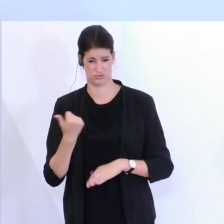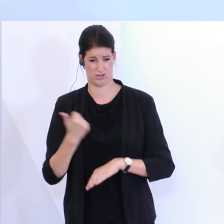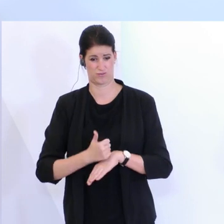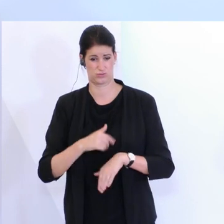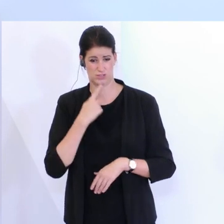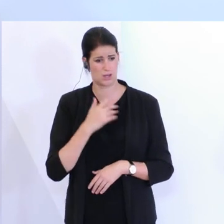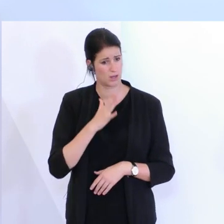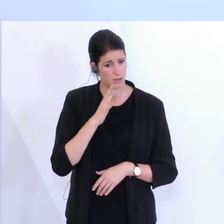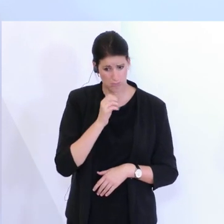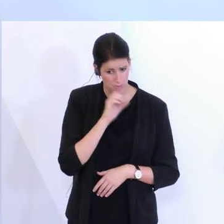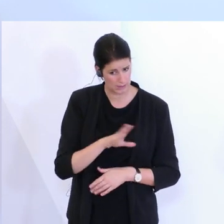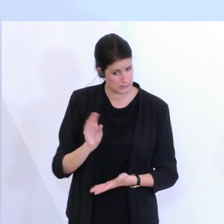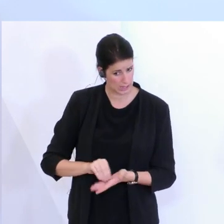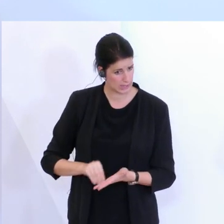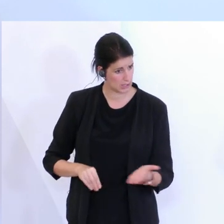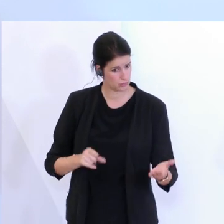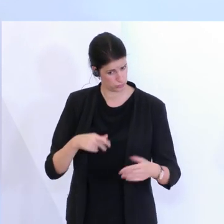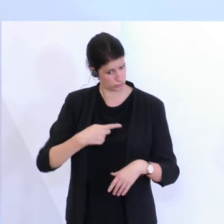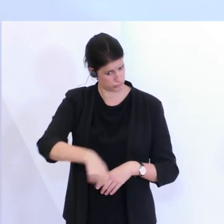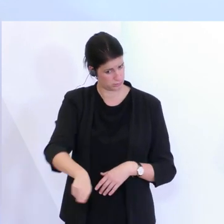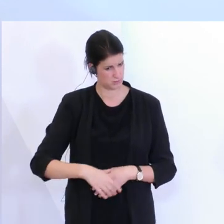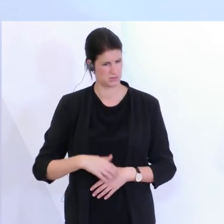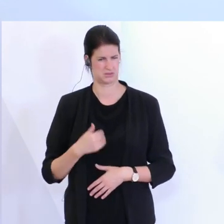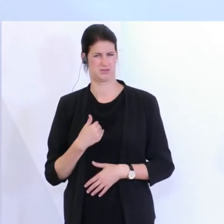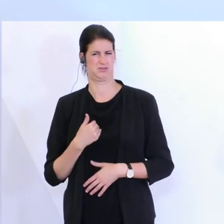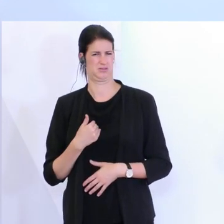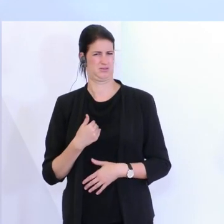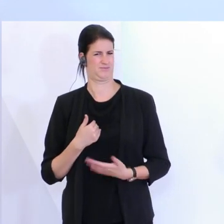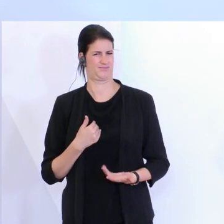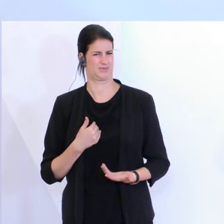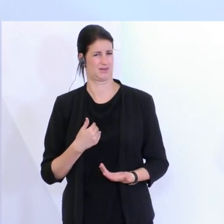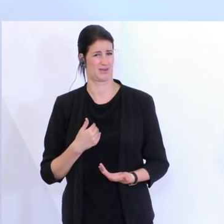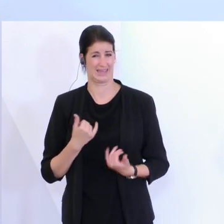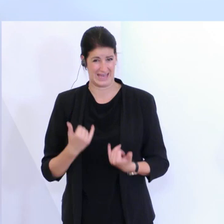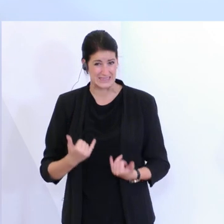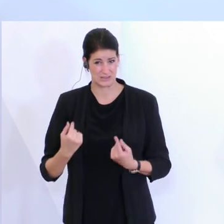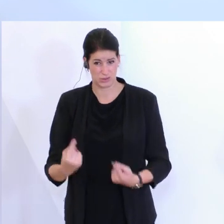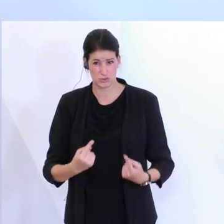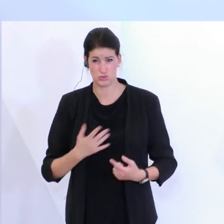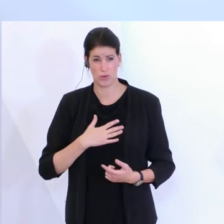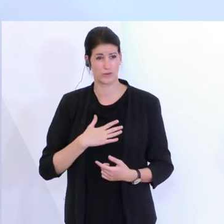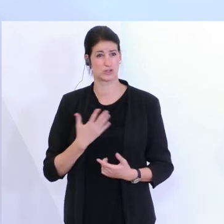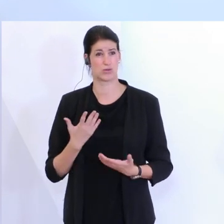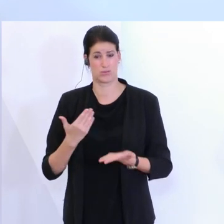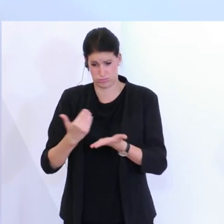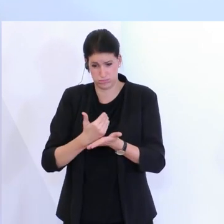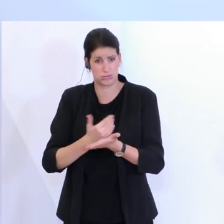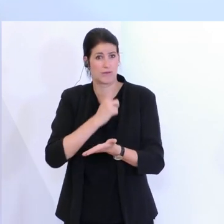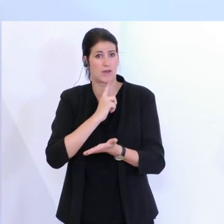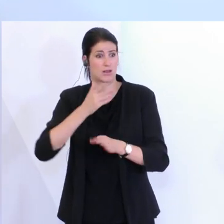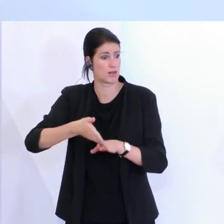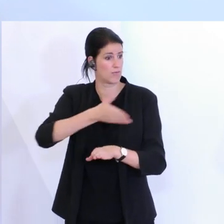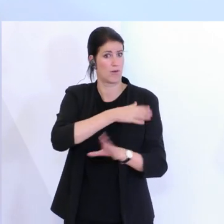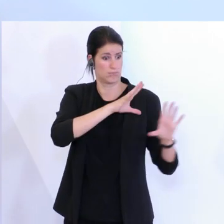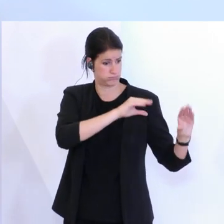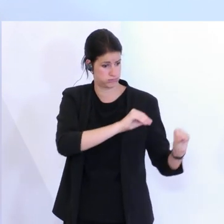Lokal verlassen. Ich glaube, dass in Zeiten wie diesen, wo wir einen Lockdown hatten und es unseren Betrieben ja nicht wirklich so rosig geht, hier uns leisten